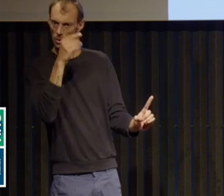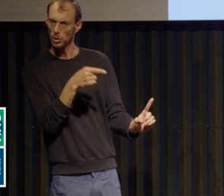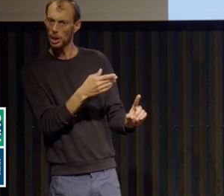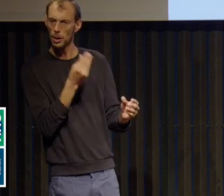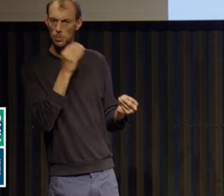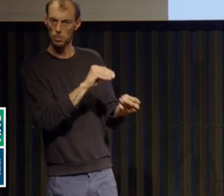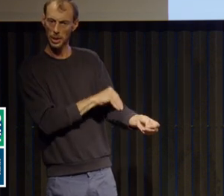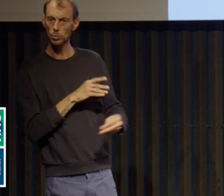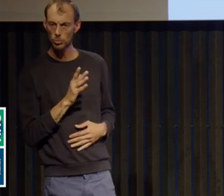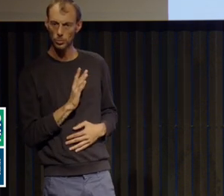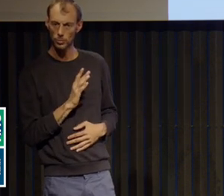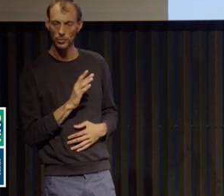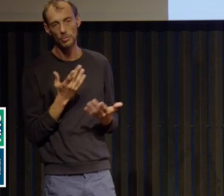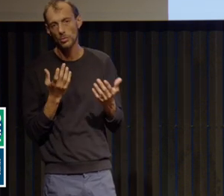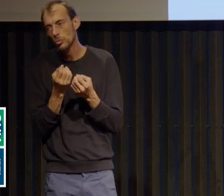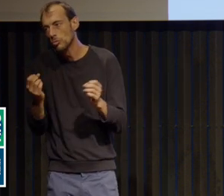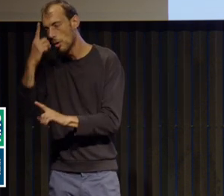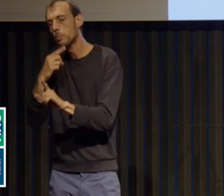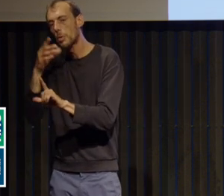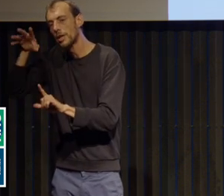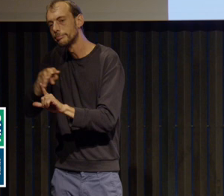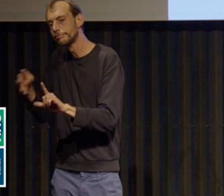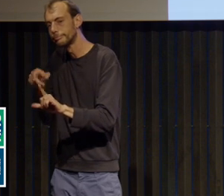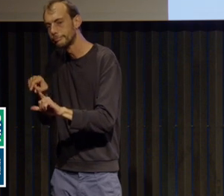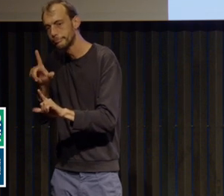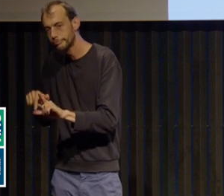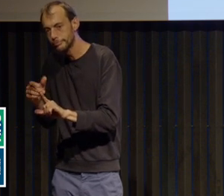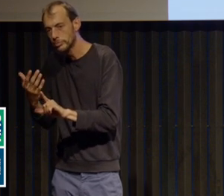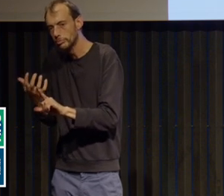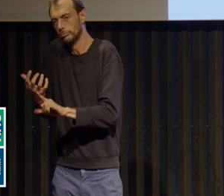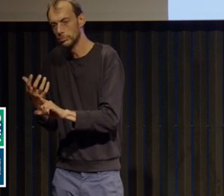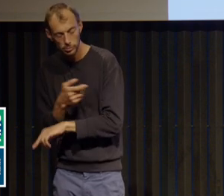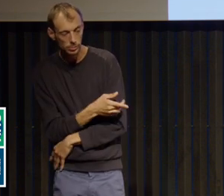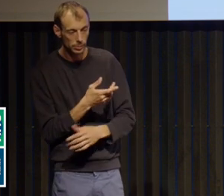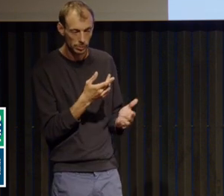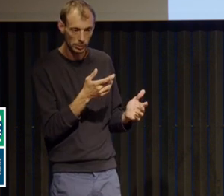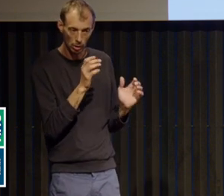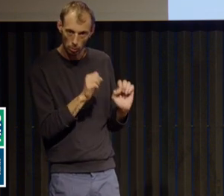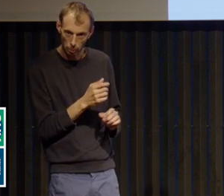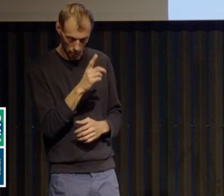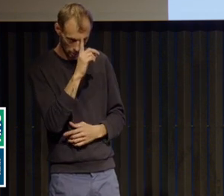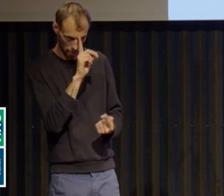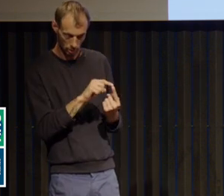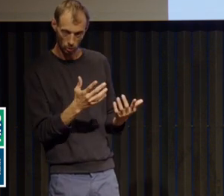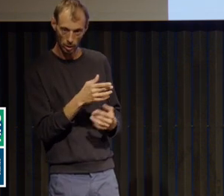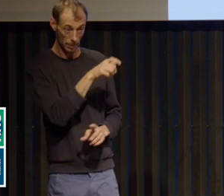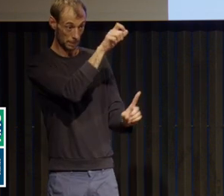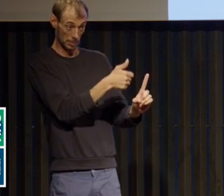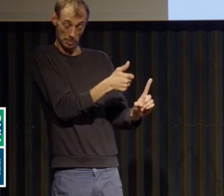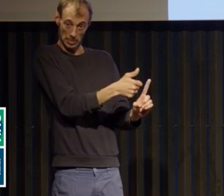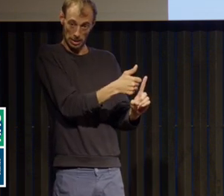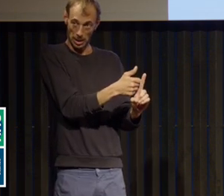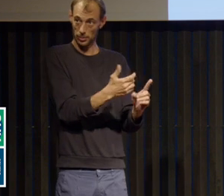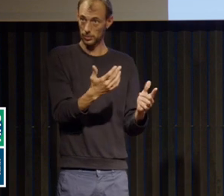tableau classique, en tout cas, ça peut correspondre à l'adaptation permanente pour correspondre à l'image